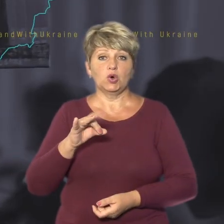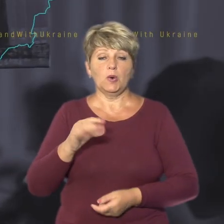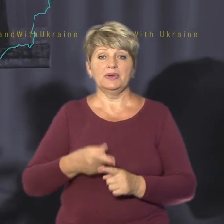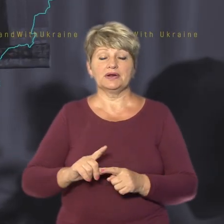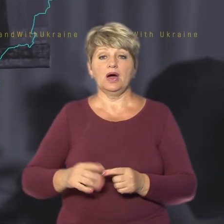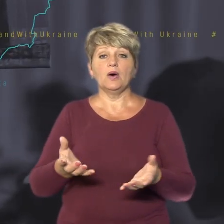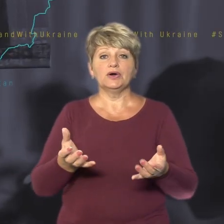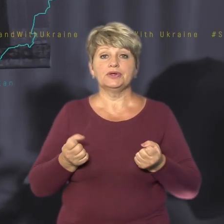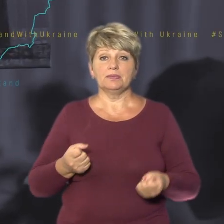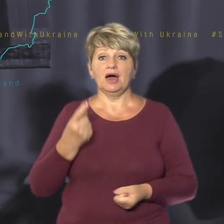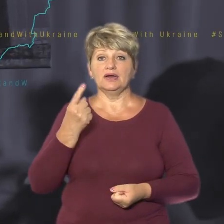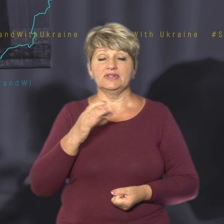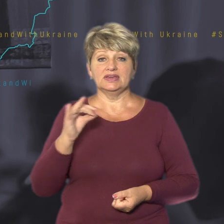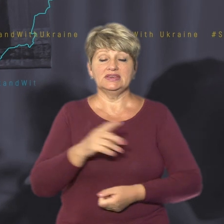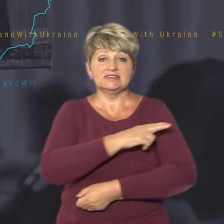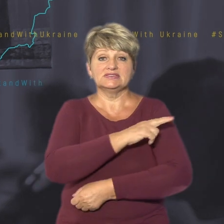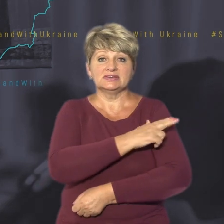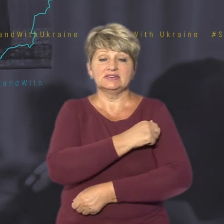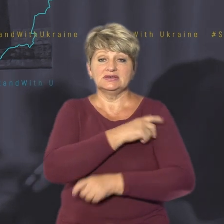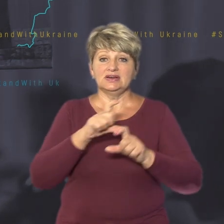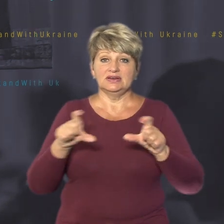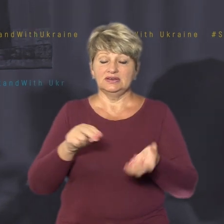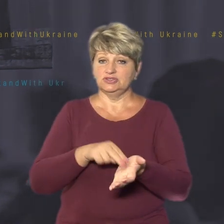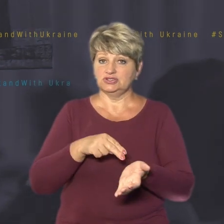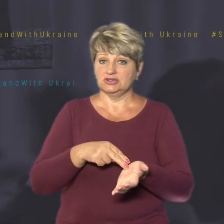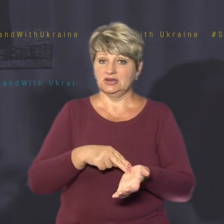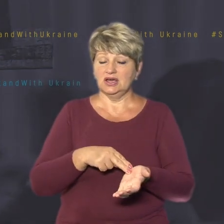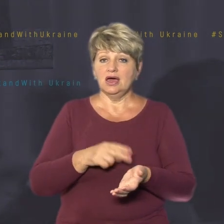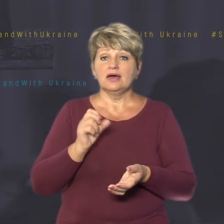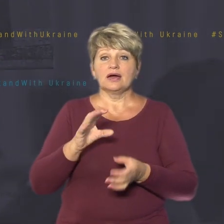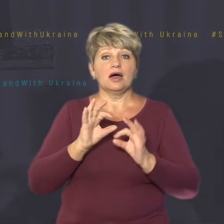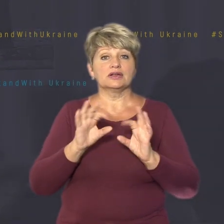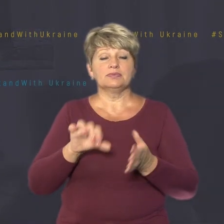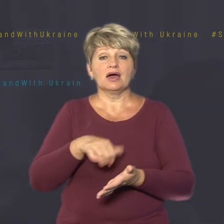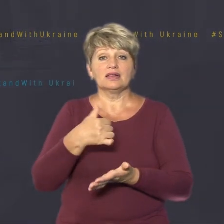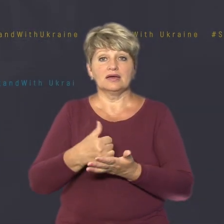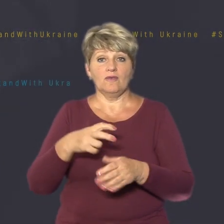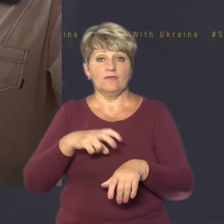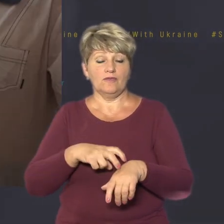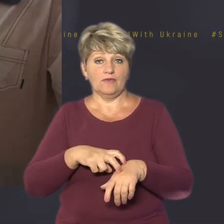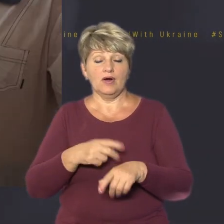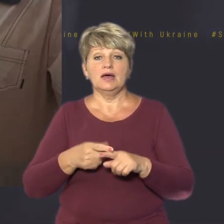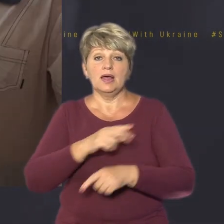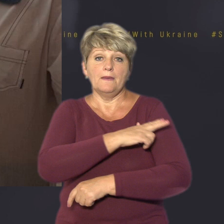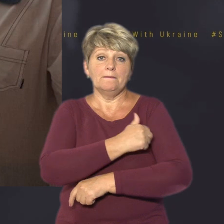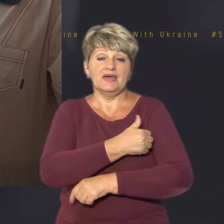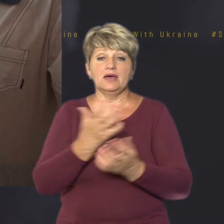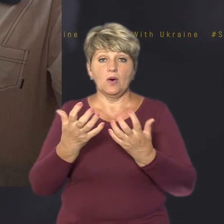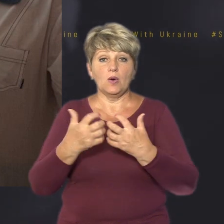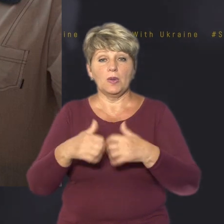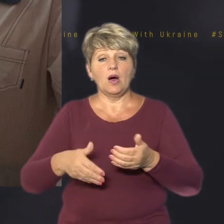хабу отримала одна із лікарень Черкащини. Як розповіла головна лікарка закладу Людмила Борецька, це медичне обладнання